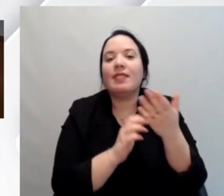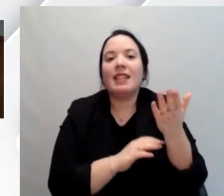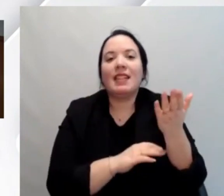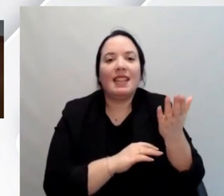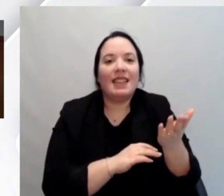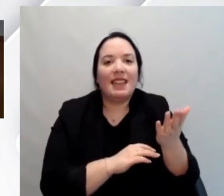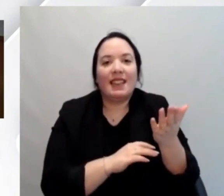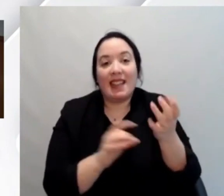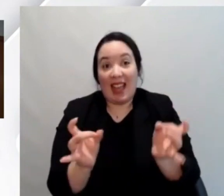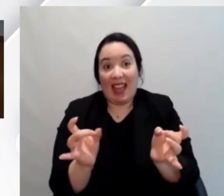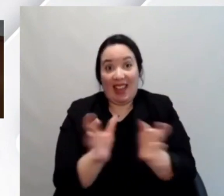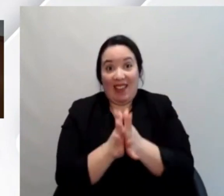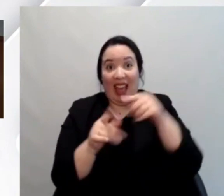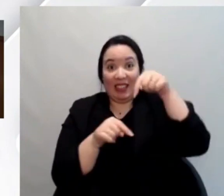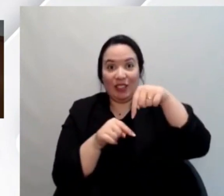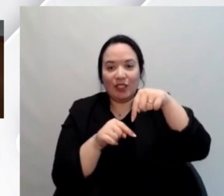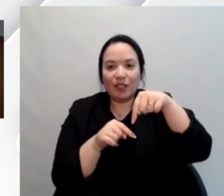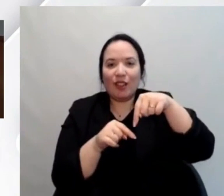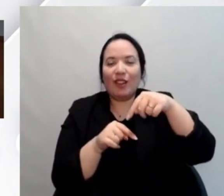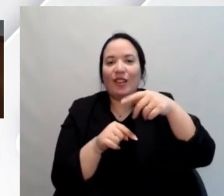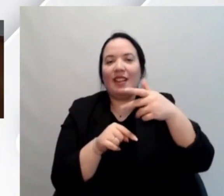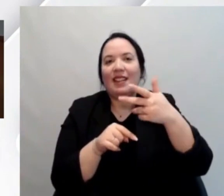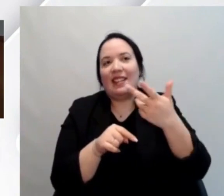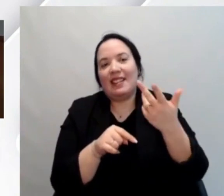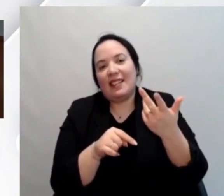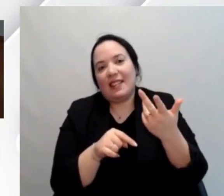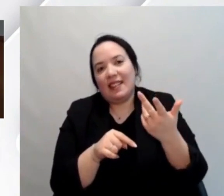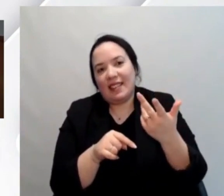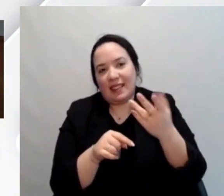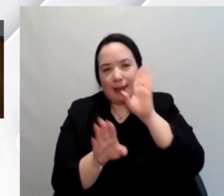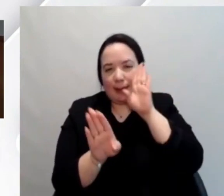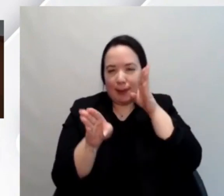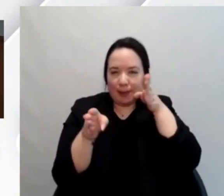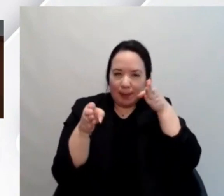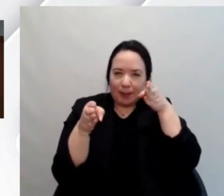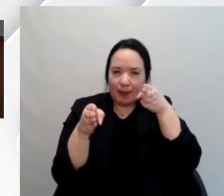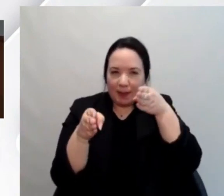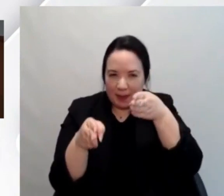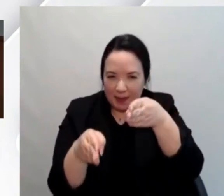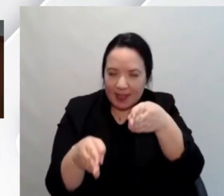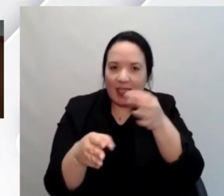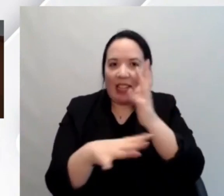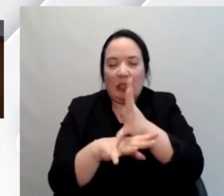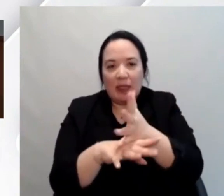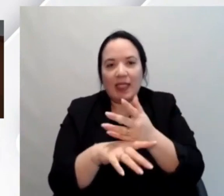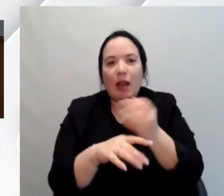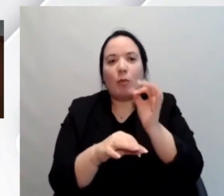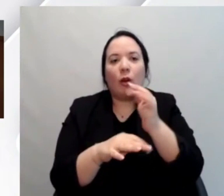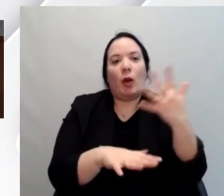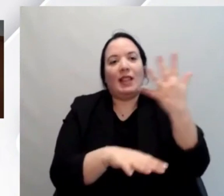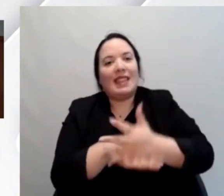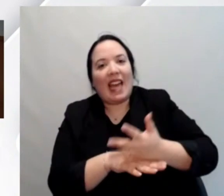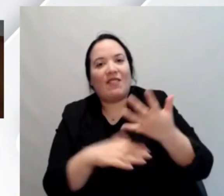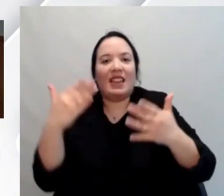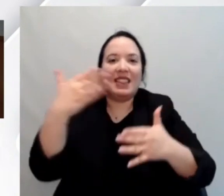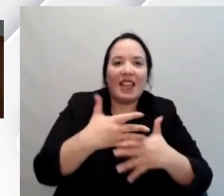'evento diciamo sarà focalizzato con interventi che vogliono